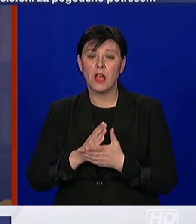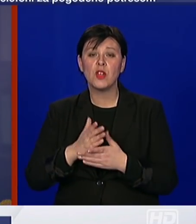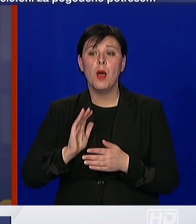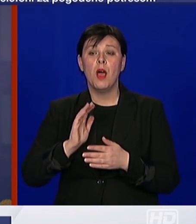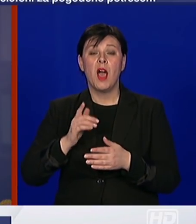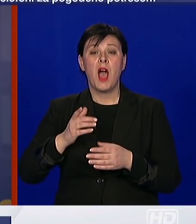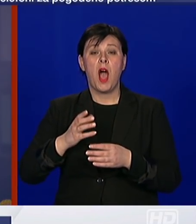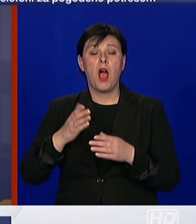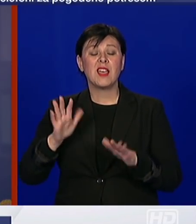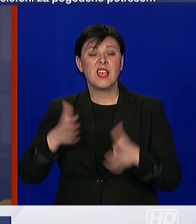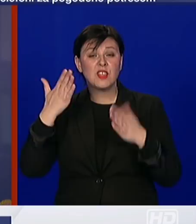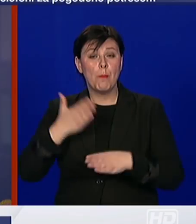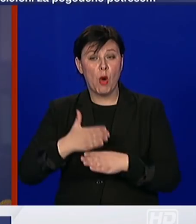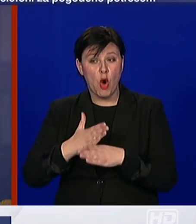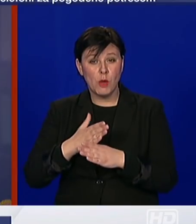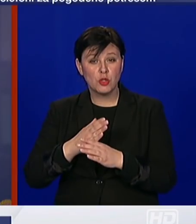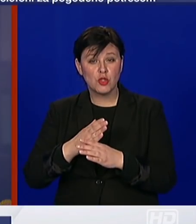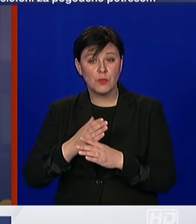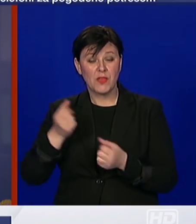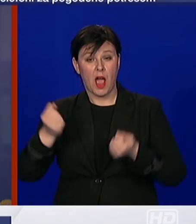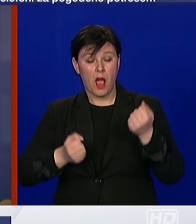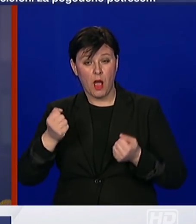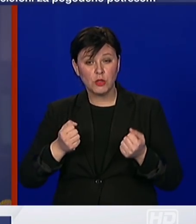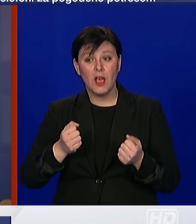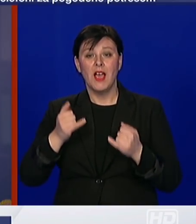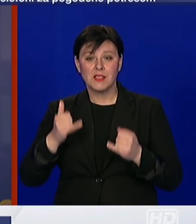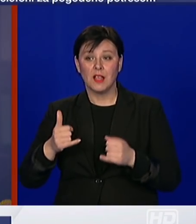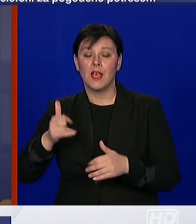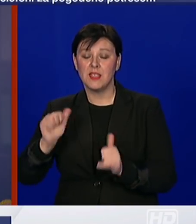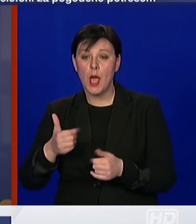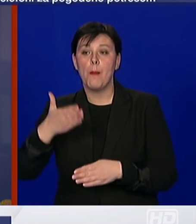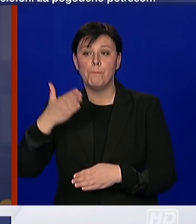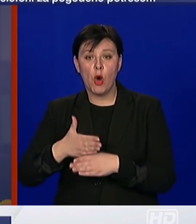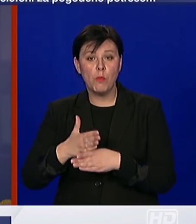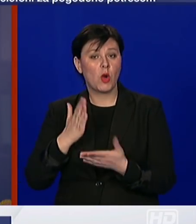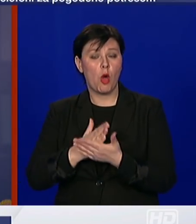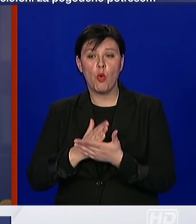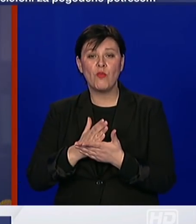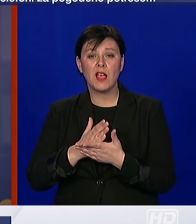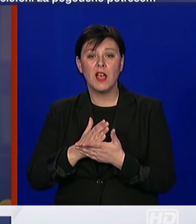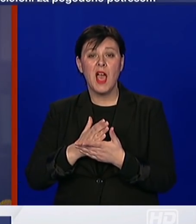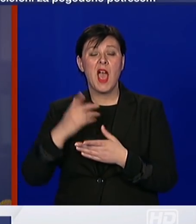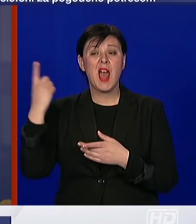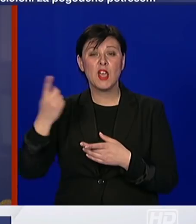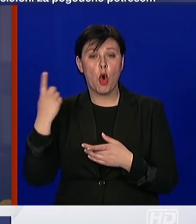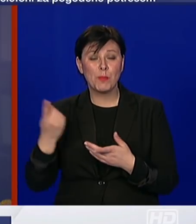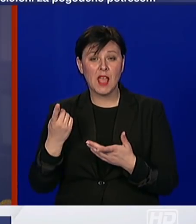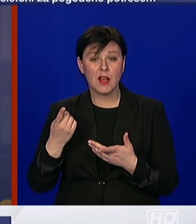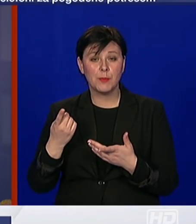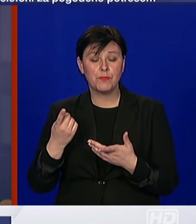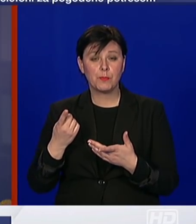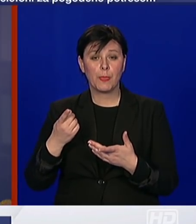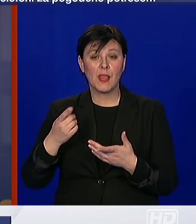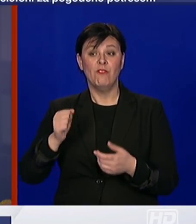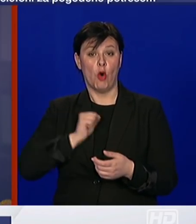medicinske pomoći. Do sada nam je tu uvijek uskakala Hrvatska vojska svojim helikopterima, na čemu smo im zahvalni. Međutim,